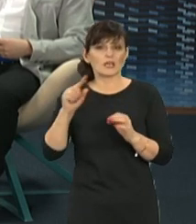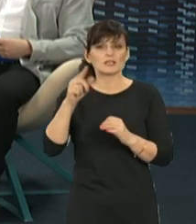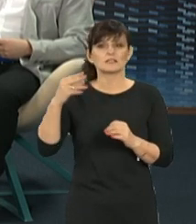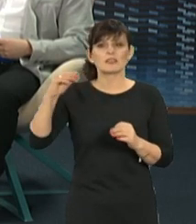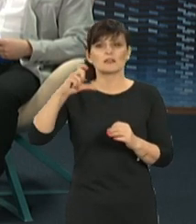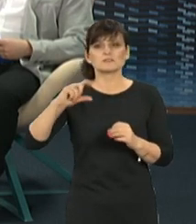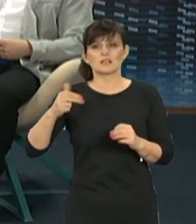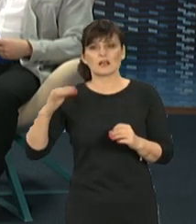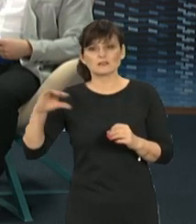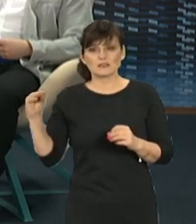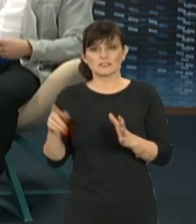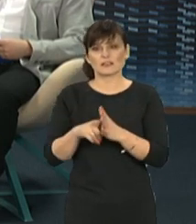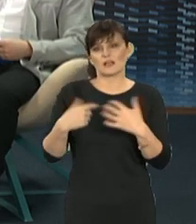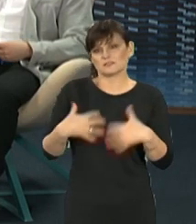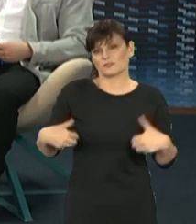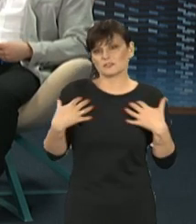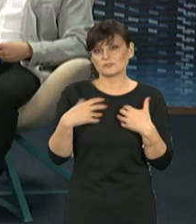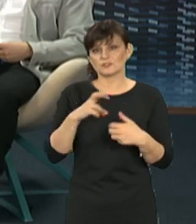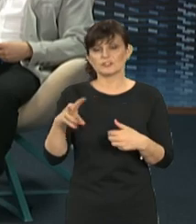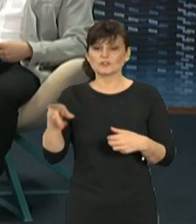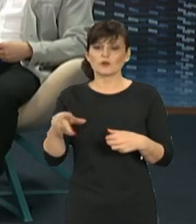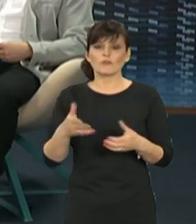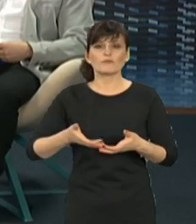tymi zwierzętami, czy jest to raczej wyolbrzymiony problem?